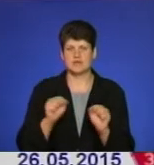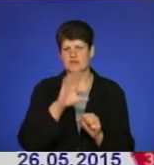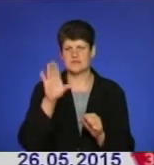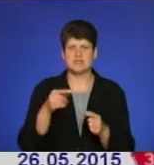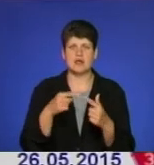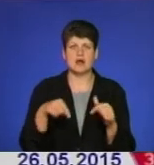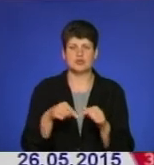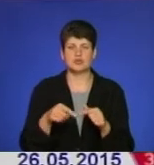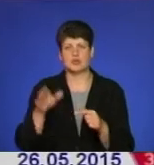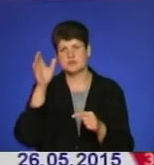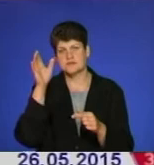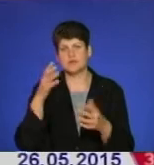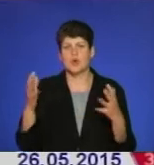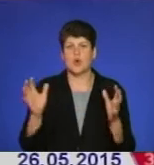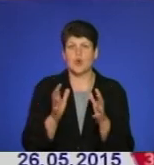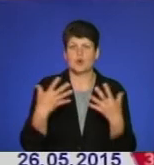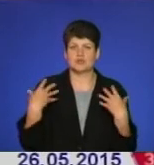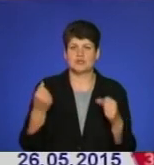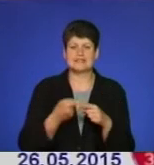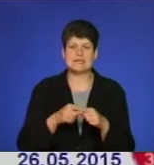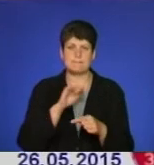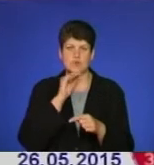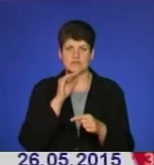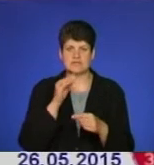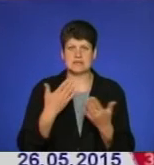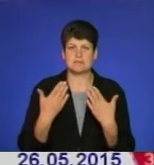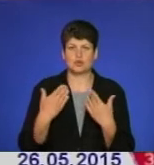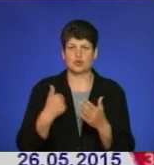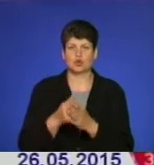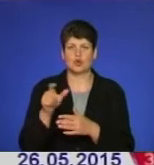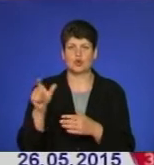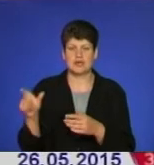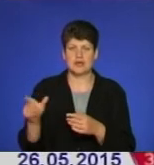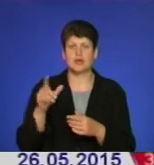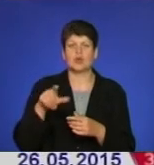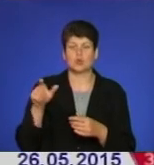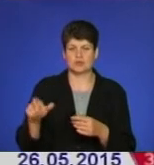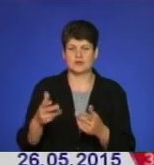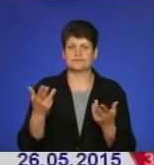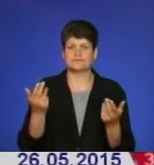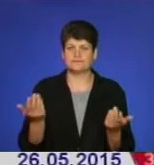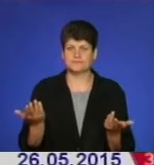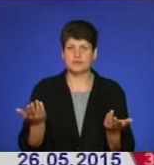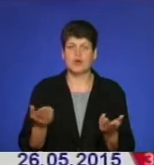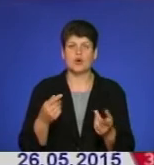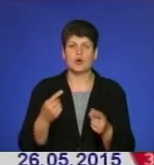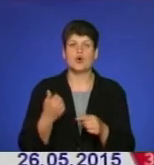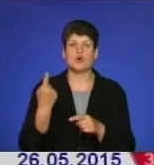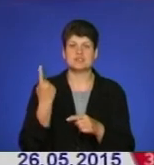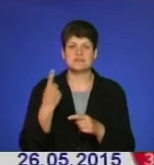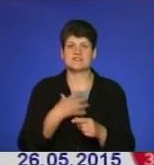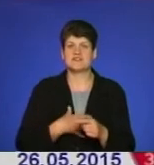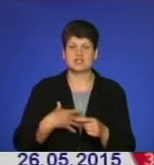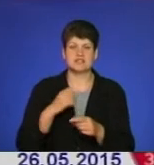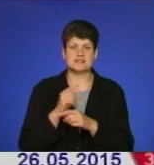освіта, охорона здоров'я і так далі, це професійний підхід до людей і людяний підхід, звичайно. Одним із важливих завдань